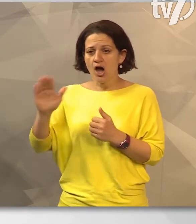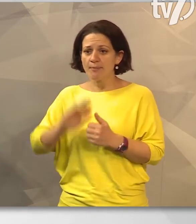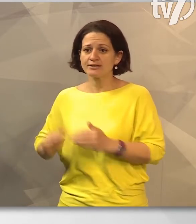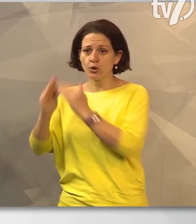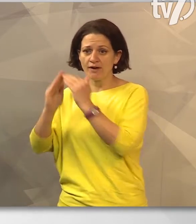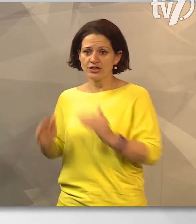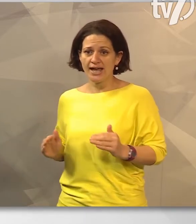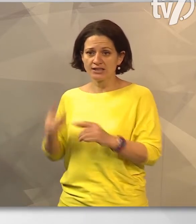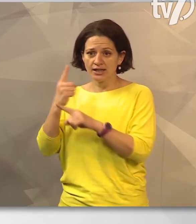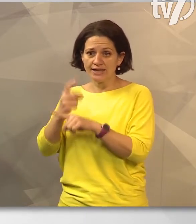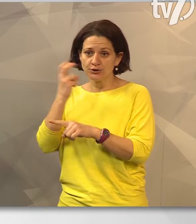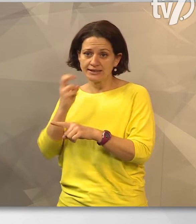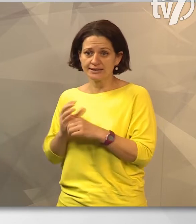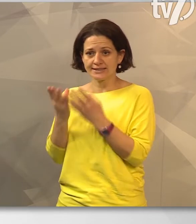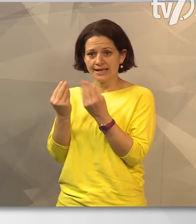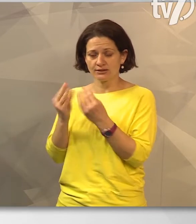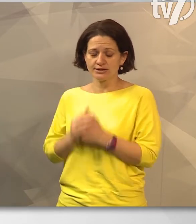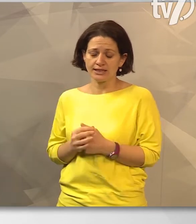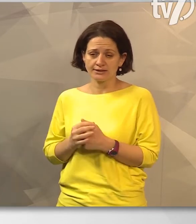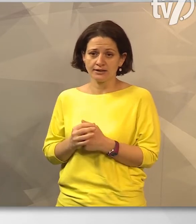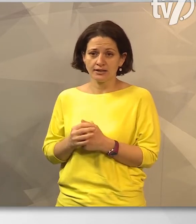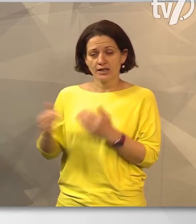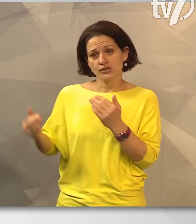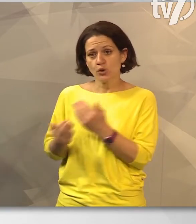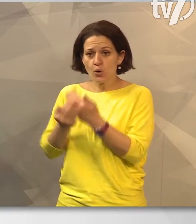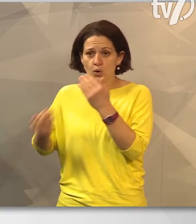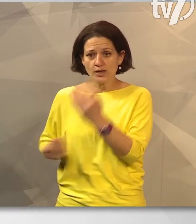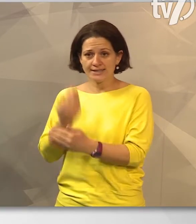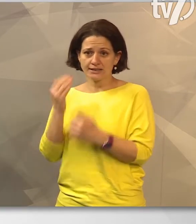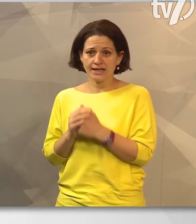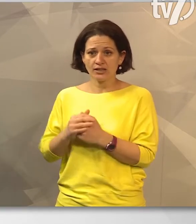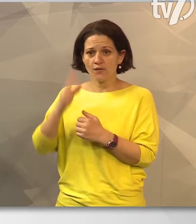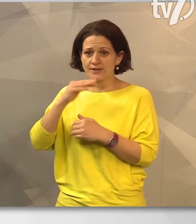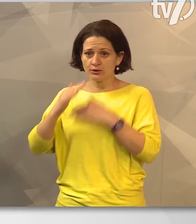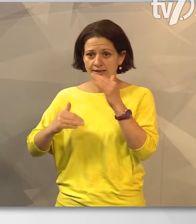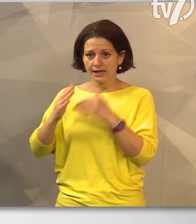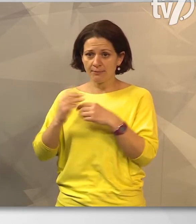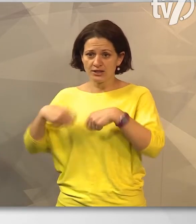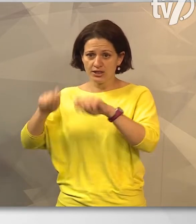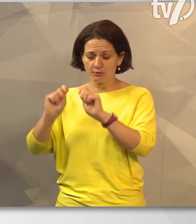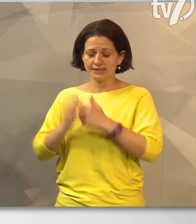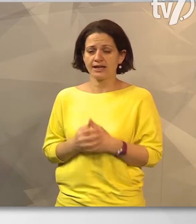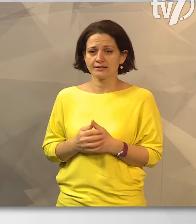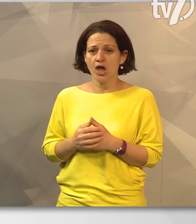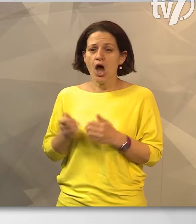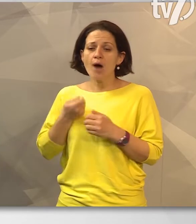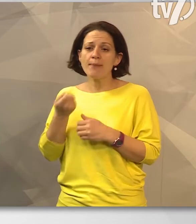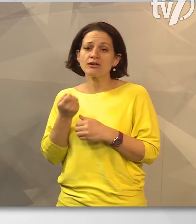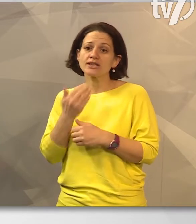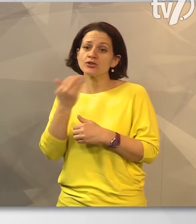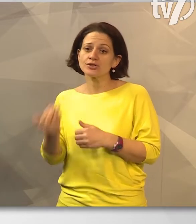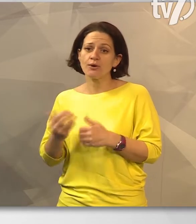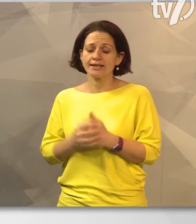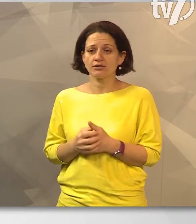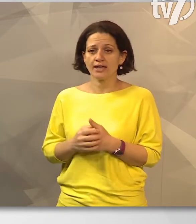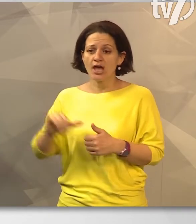mezőkovács házai rendelőintézet eszközeit, valamint korszerűsítették a fizioterapiás épületet. A beruházásnak